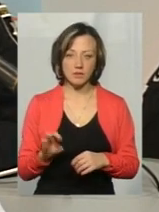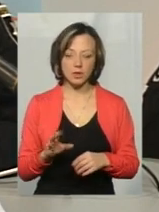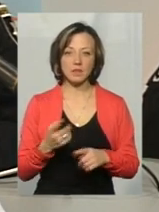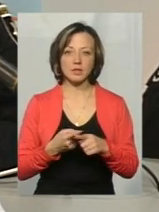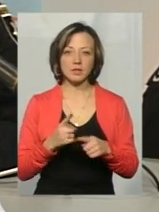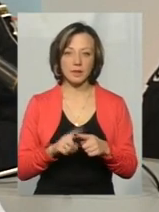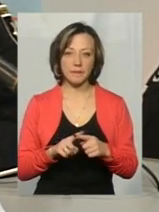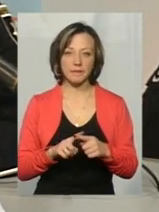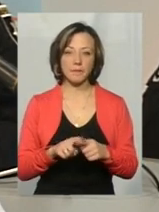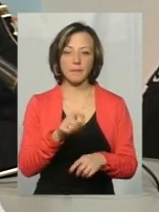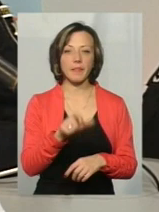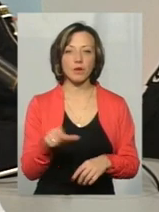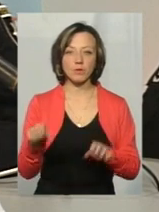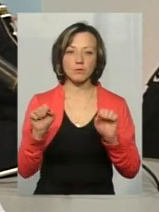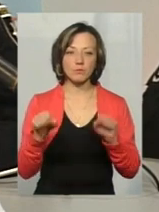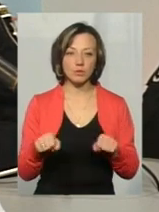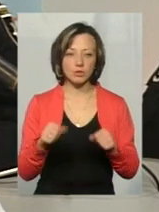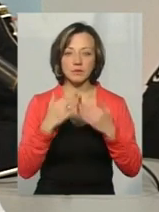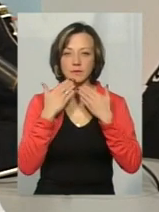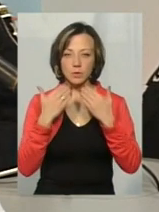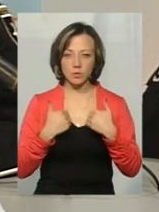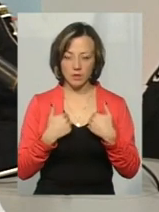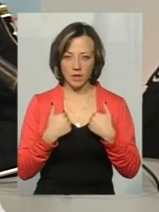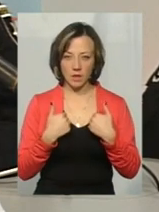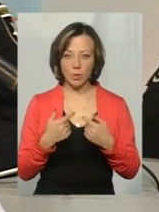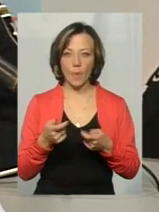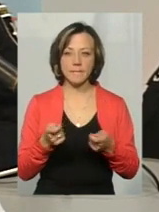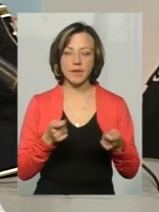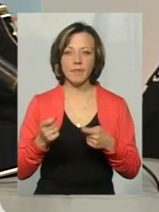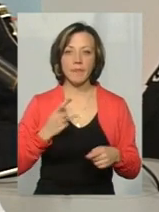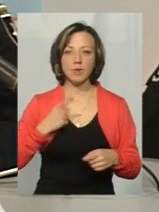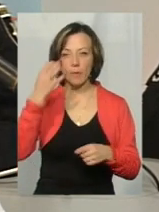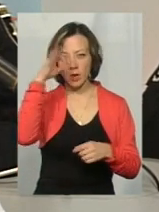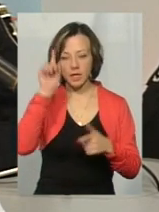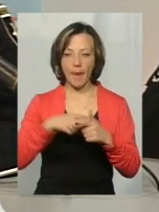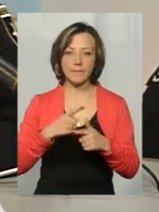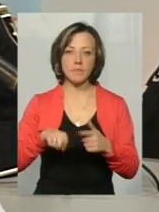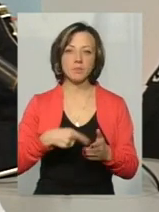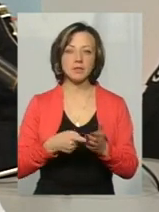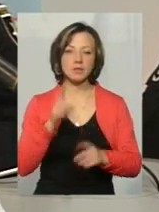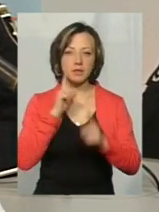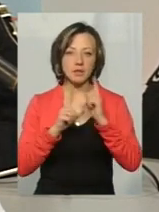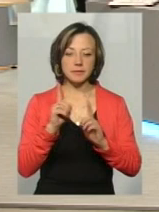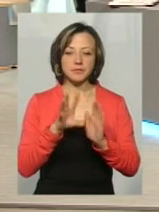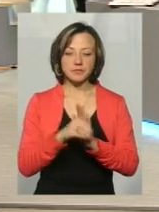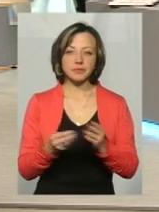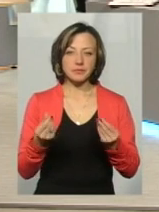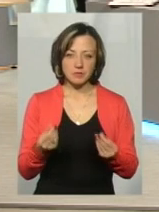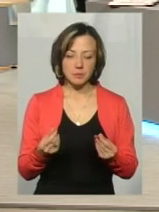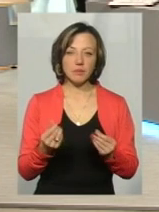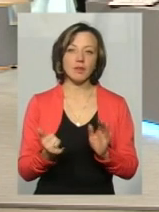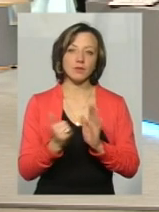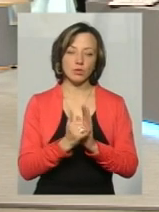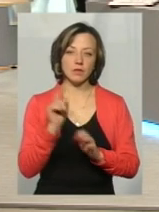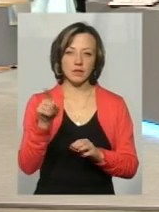світофор, то мешканці можуть звернутися або до нас, до управління патрульної поліції, або до міської ради, для того, щоб заклали в бюджет кошти та